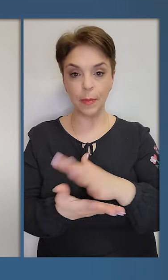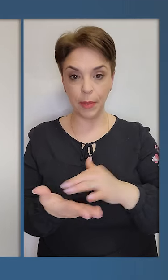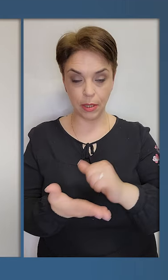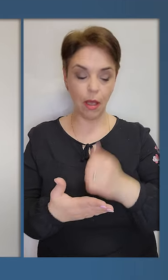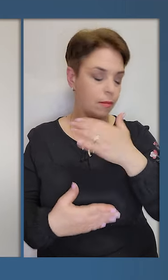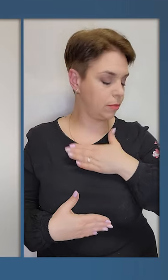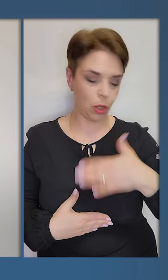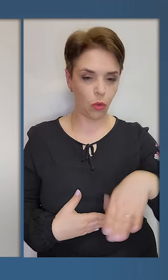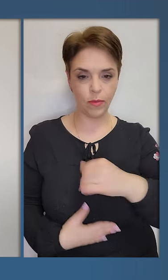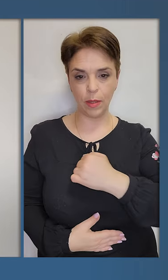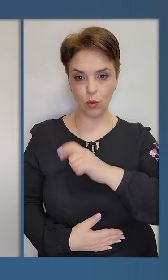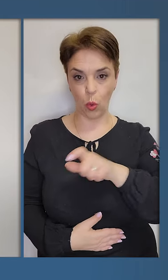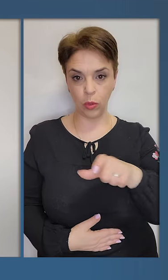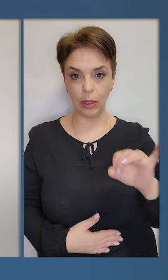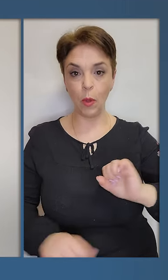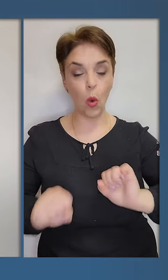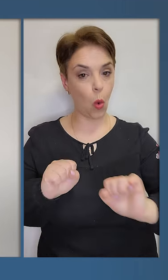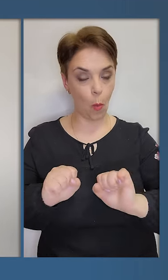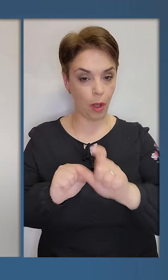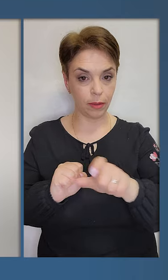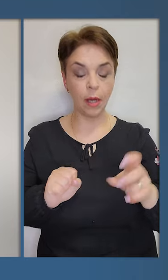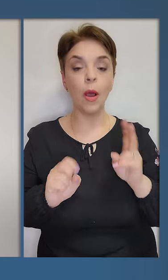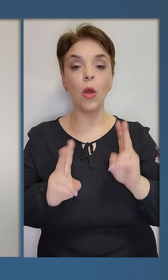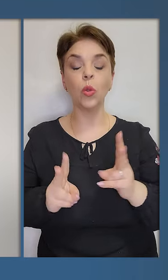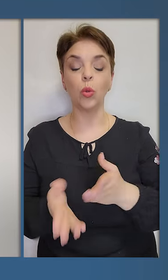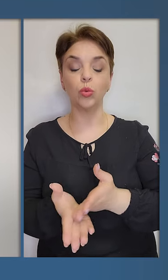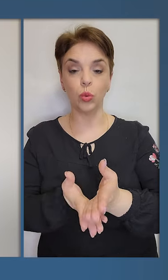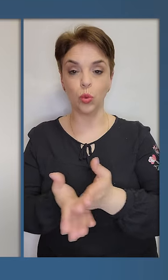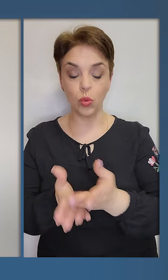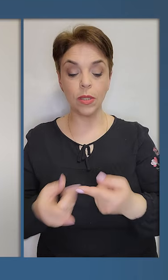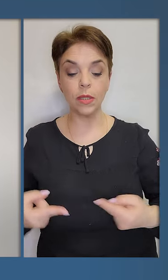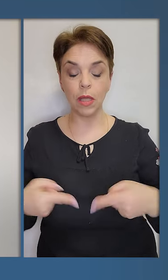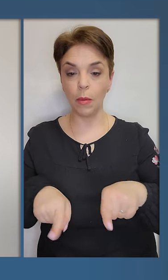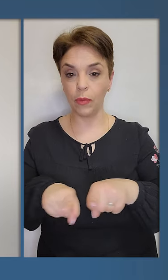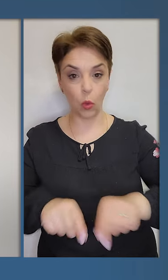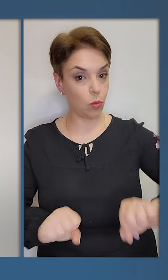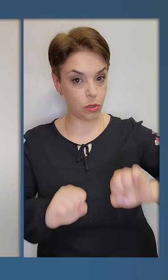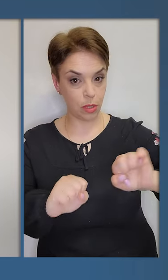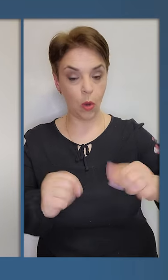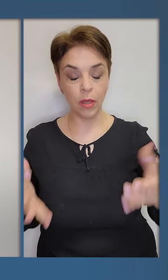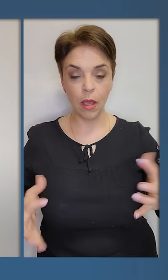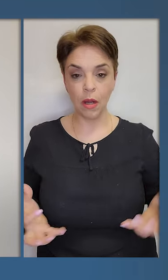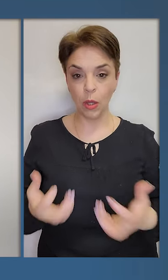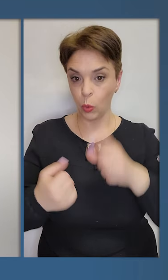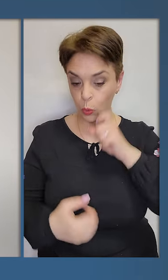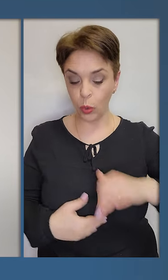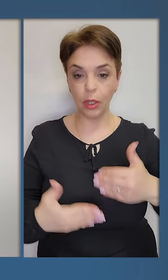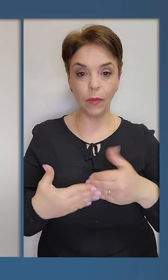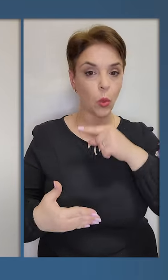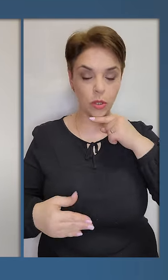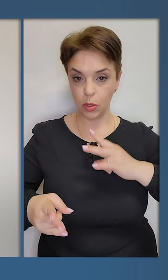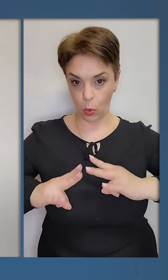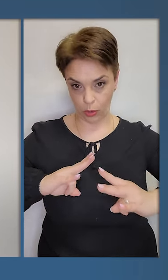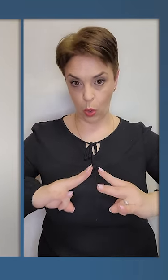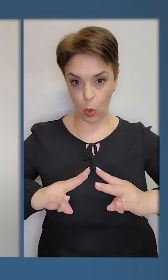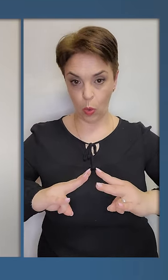збиття, як усім солдатам і командирам, які служать саме у такому захисті, які рятують Україну